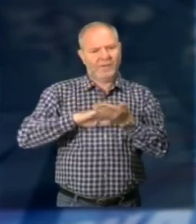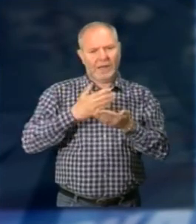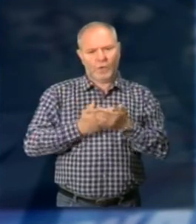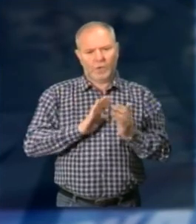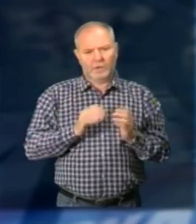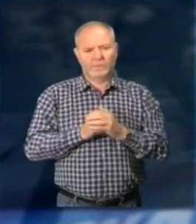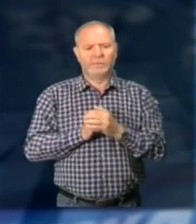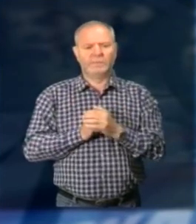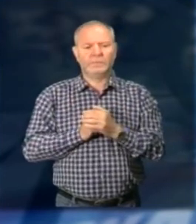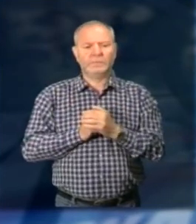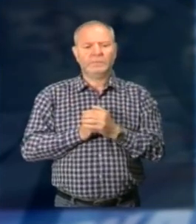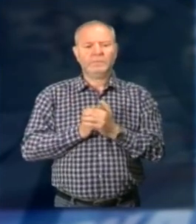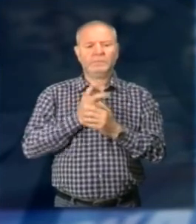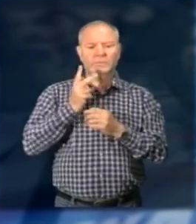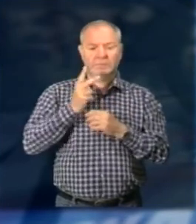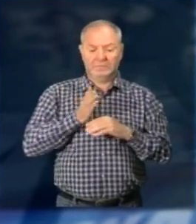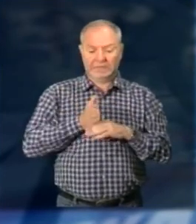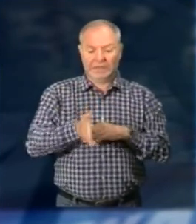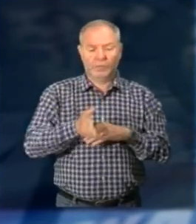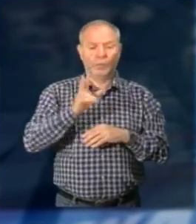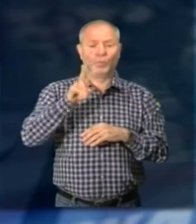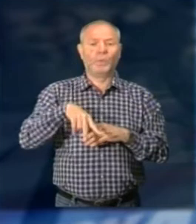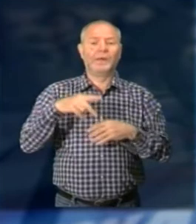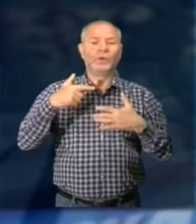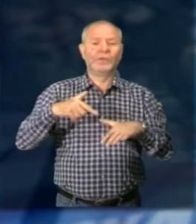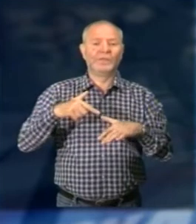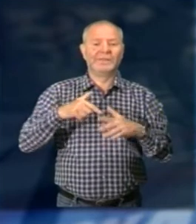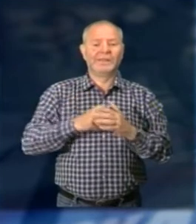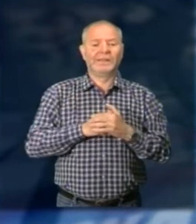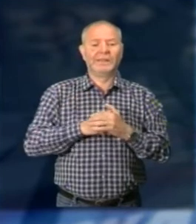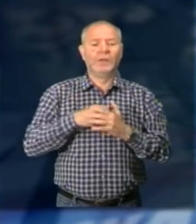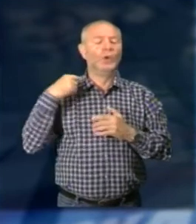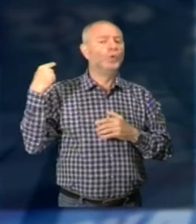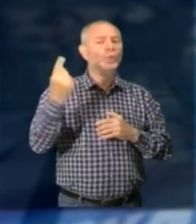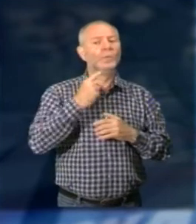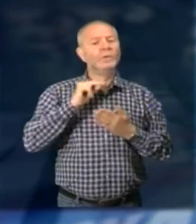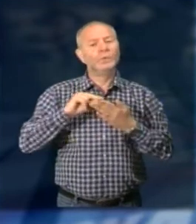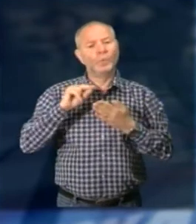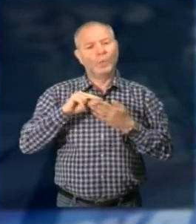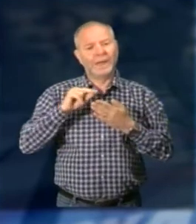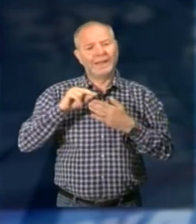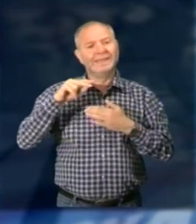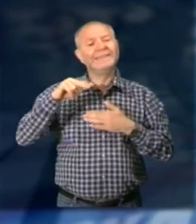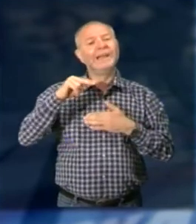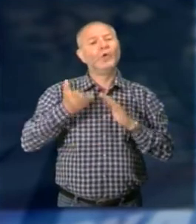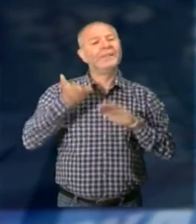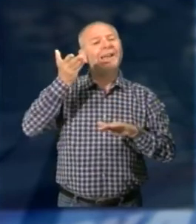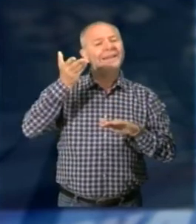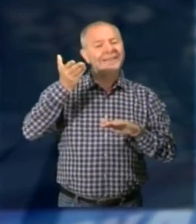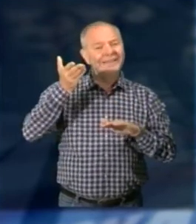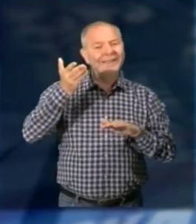conclusione della fine 2017 Che tutte le scuole secondarie siano